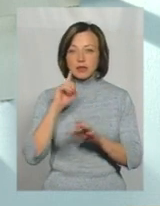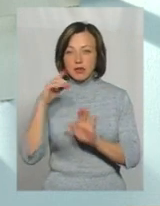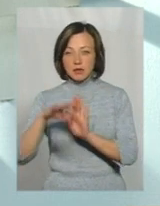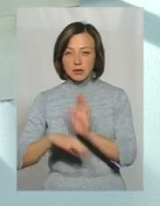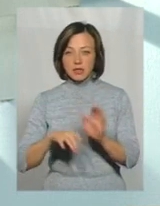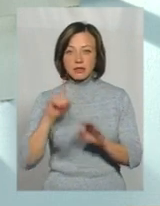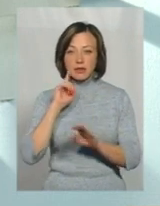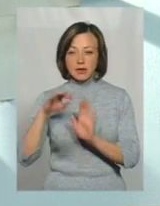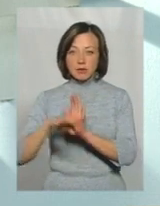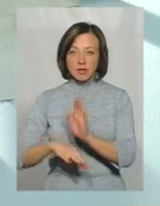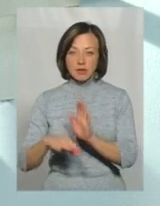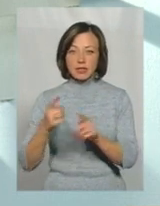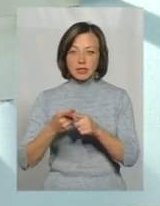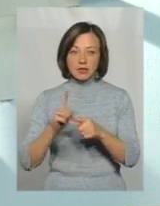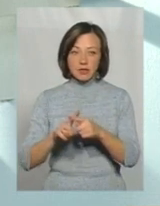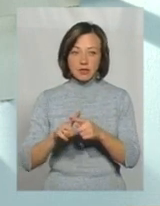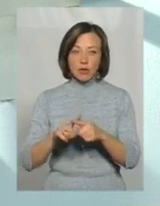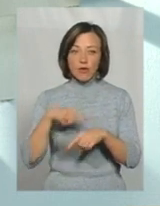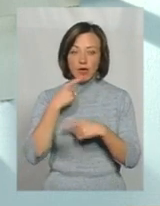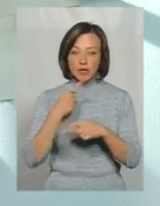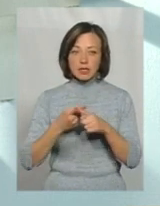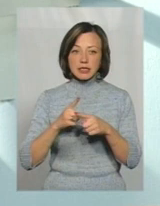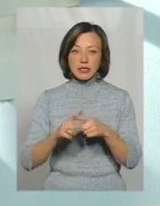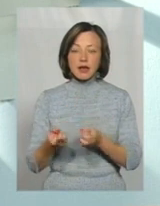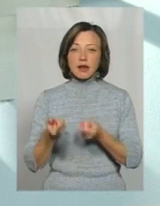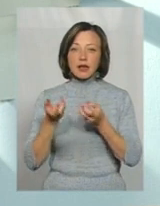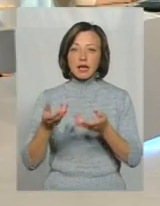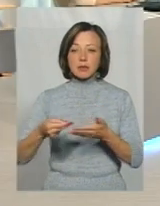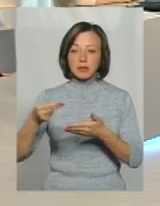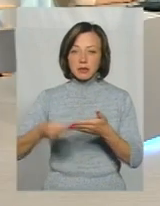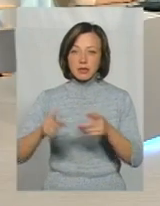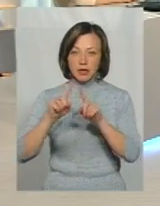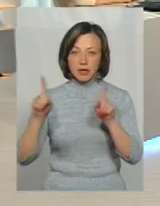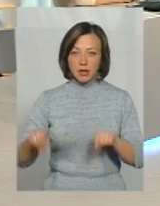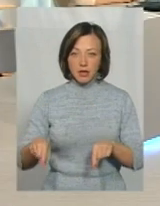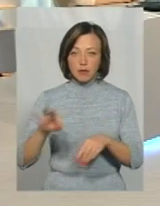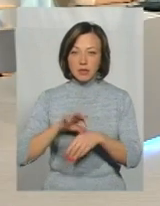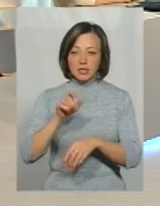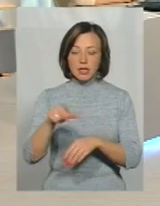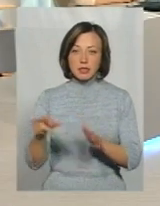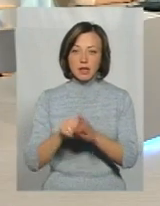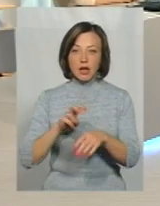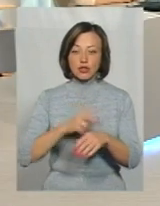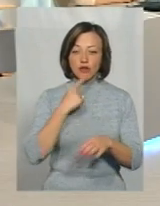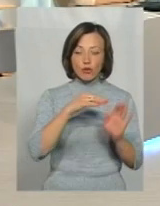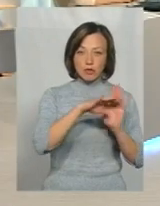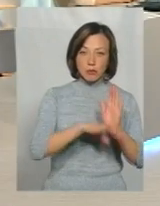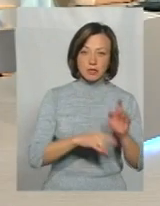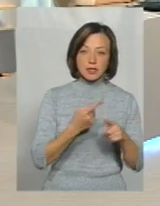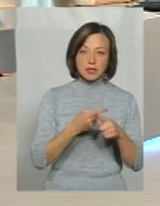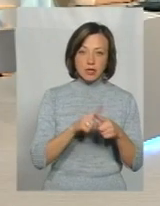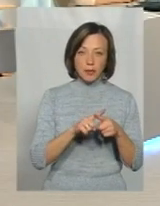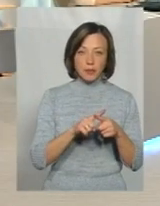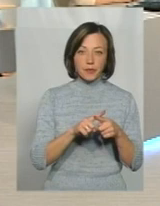Зелений список – це ті капітаційні ставки, про які ми говорили. Тобто, це кількість підписаних декларацій пацієнтів з лікарями, а червоний список – це